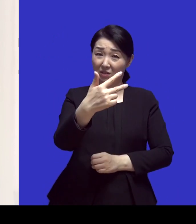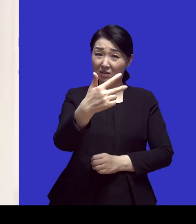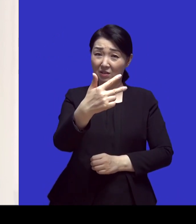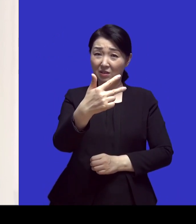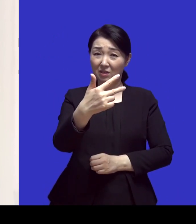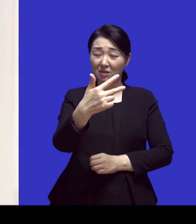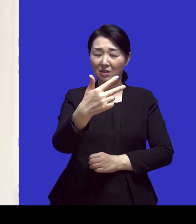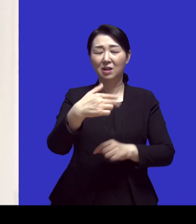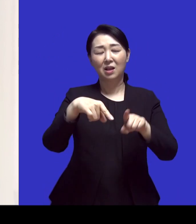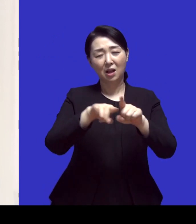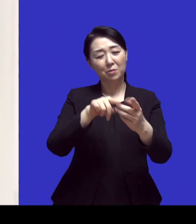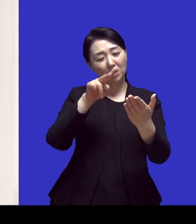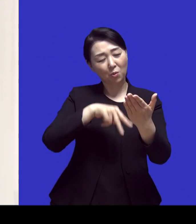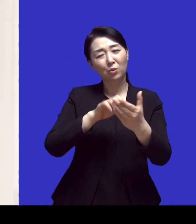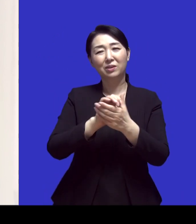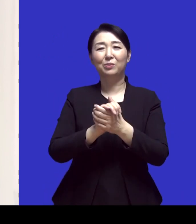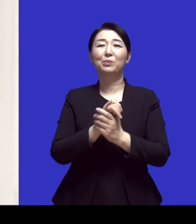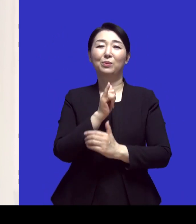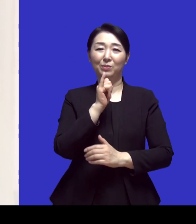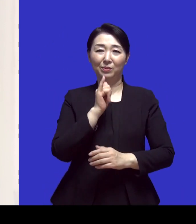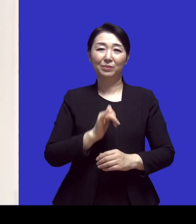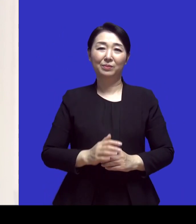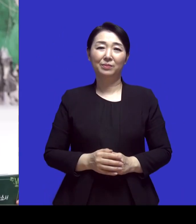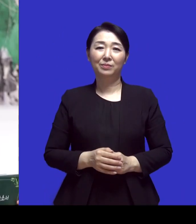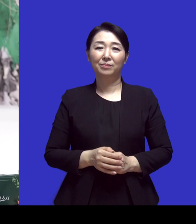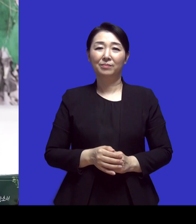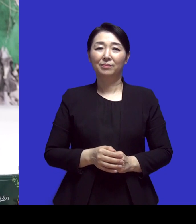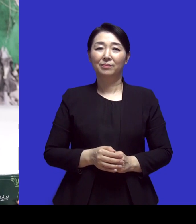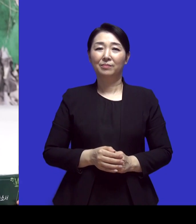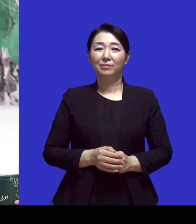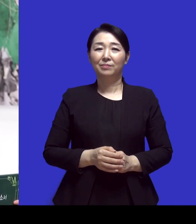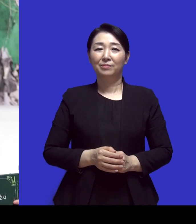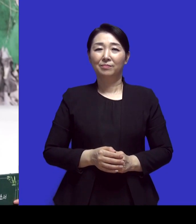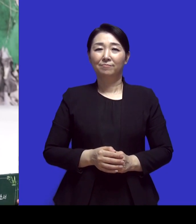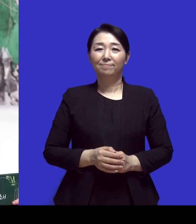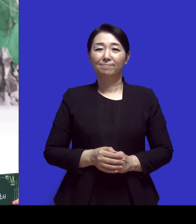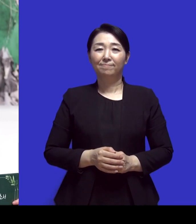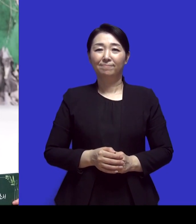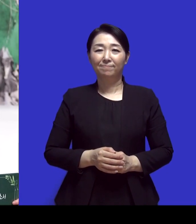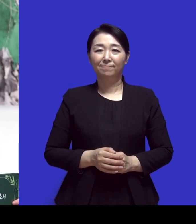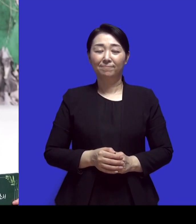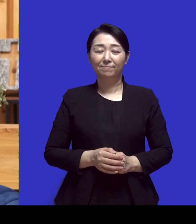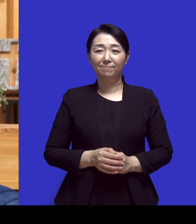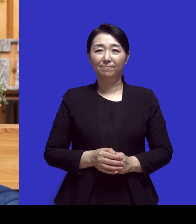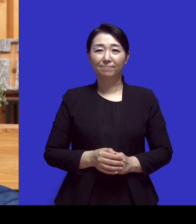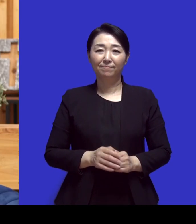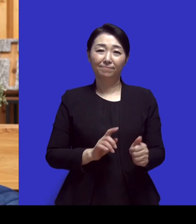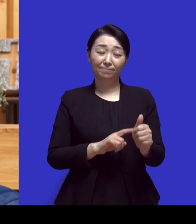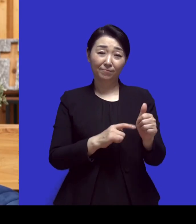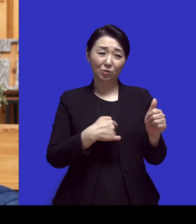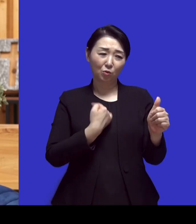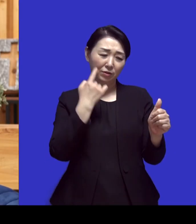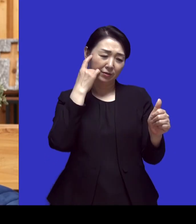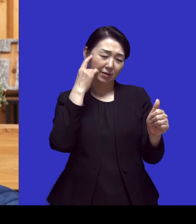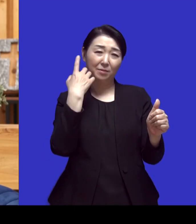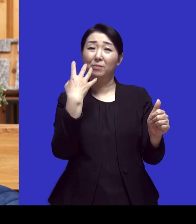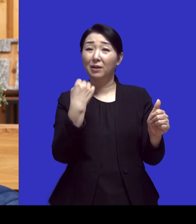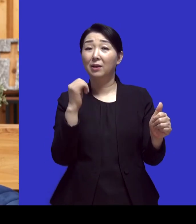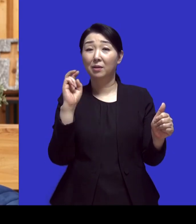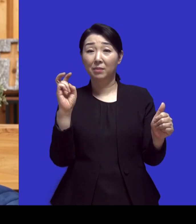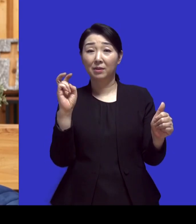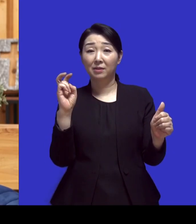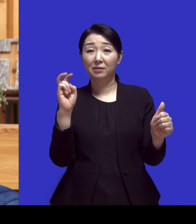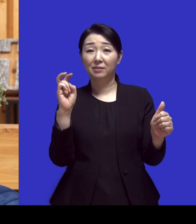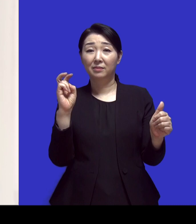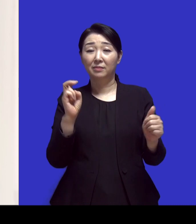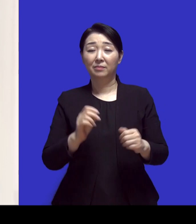같이 보고 기도하고 그랬던 것 같아요 네 혼자만의 시간을 좀 혼자 생각도 많이 하셨을 것이고